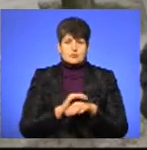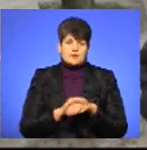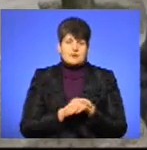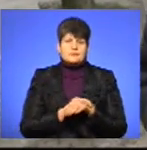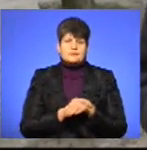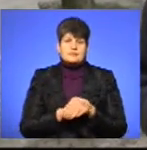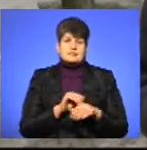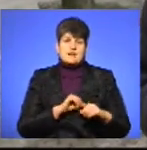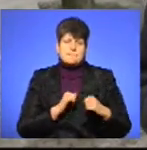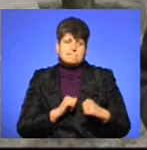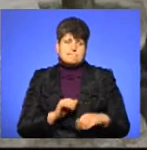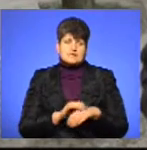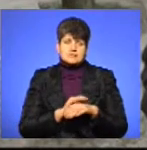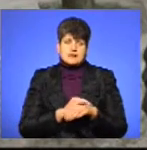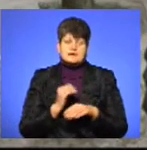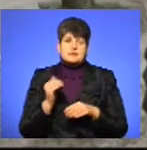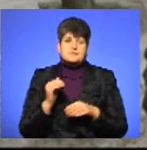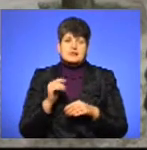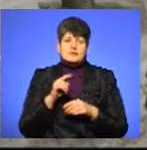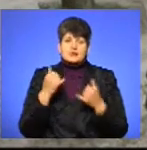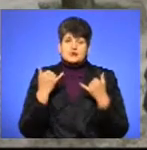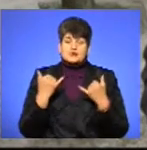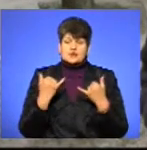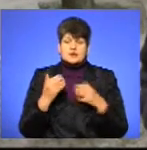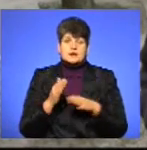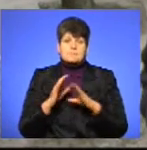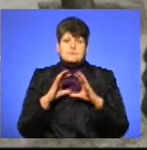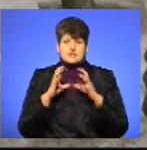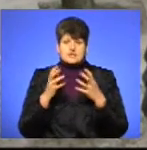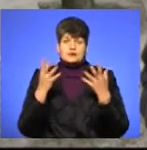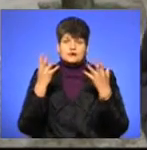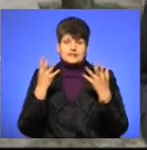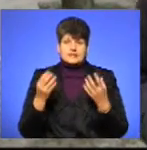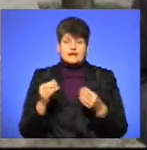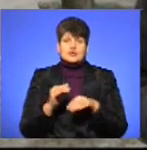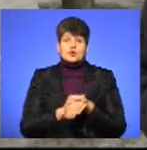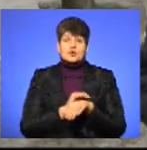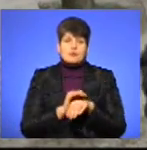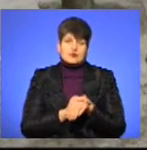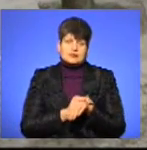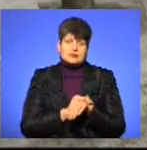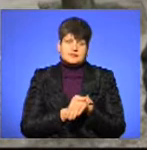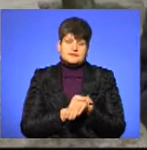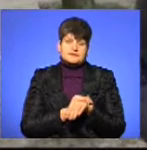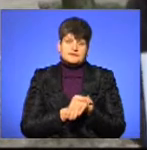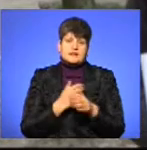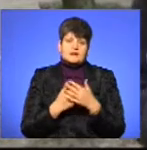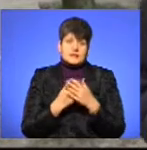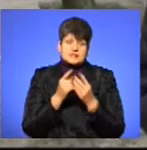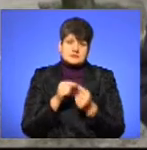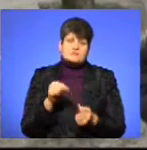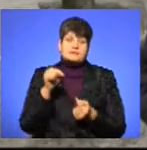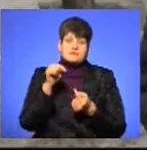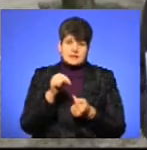милосердя, за доброту, бо сьогодні міжнародний день доброти якраз збігся